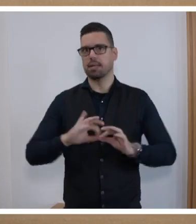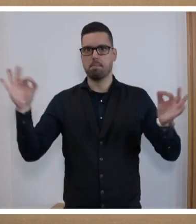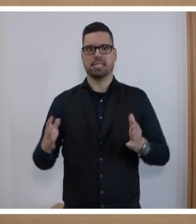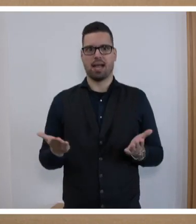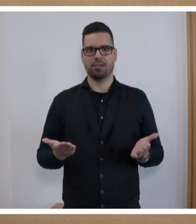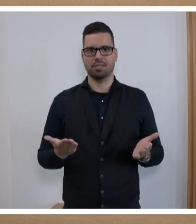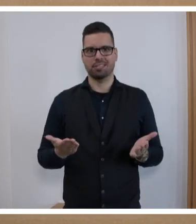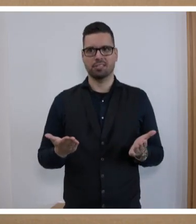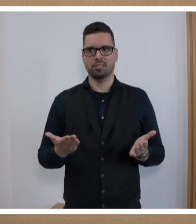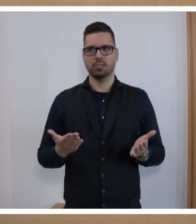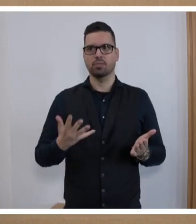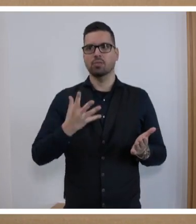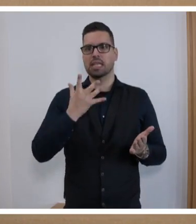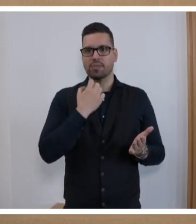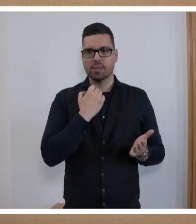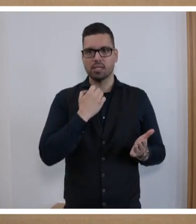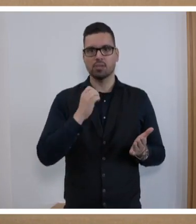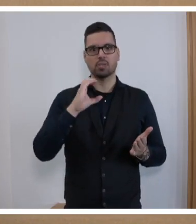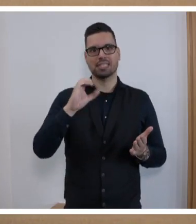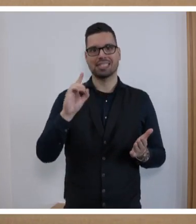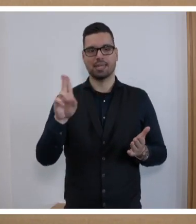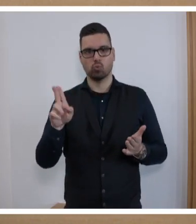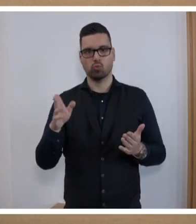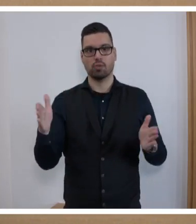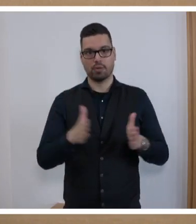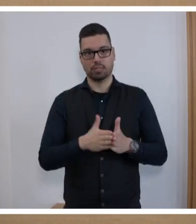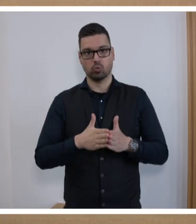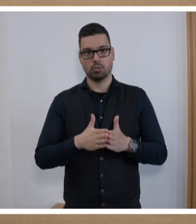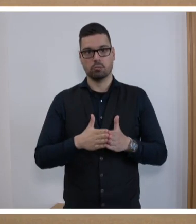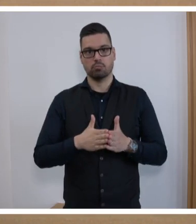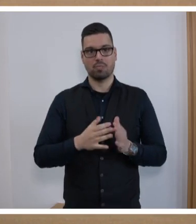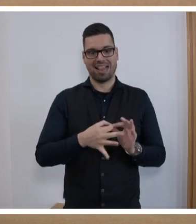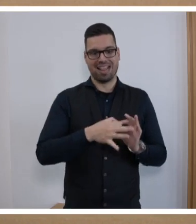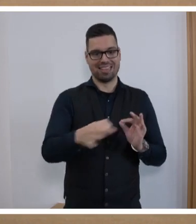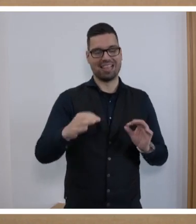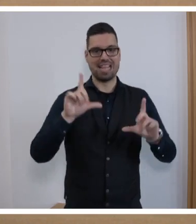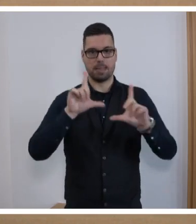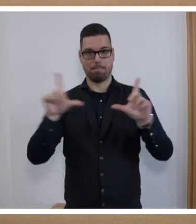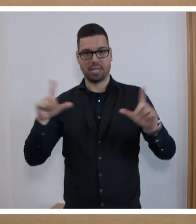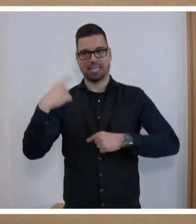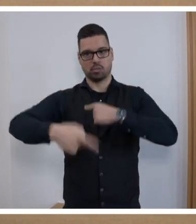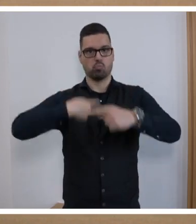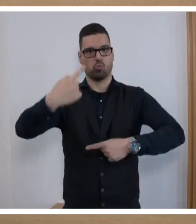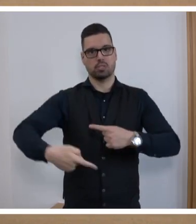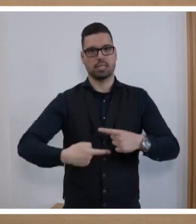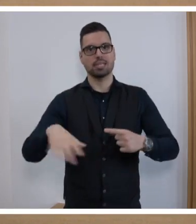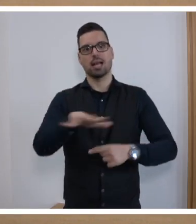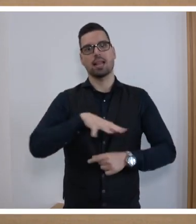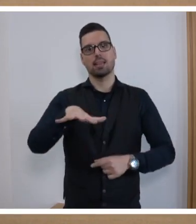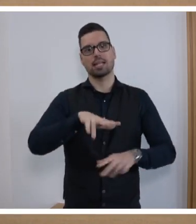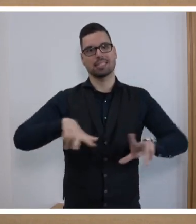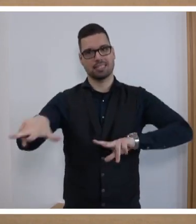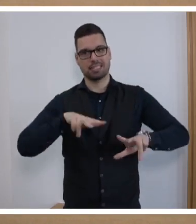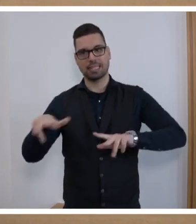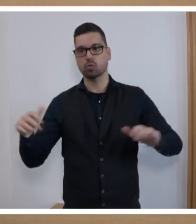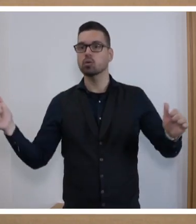wollen diesen, das kann ich für die CDU-Fraktion sagen, diesen Leitbildprozess, den die Landesregierung beschlossen hat, konstruktiv